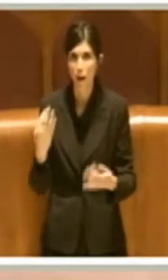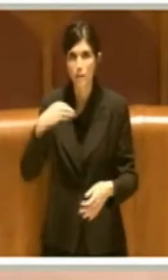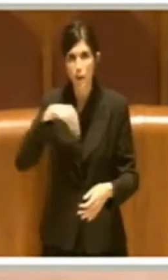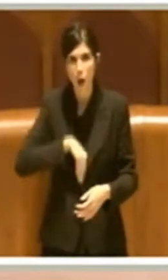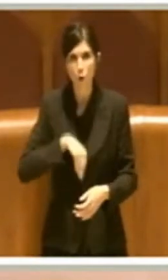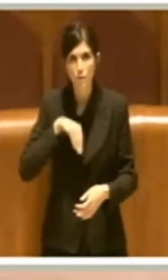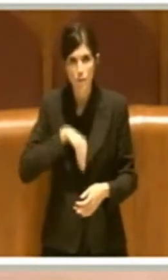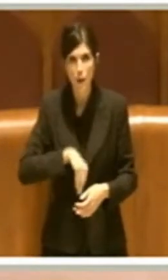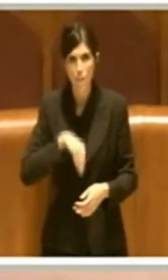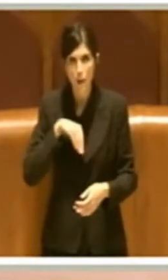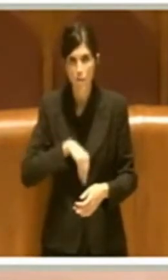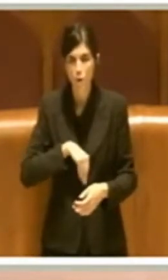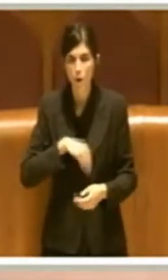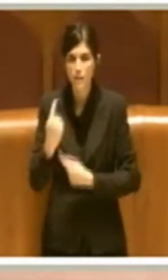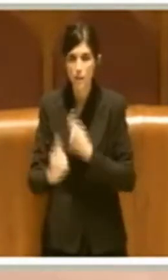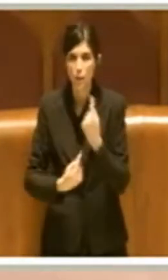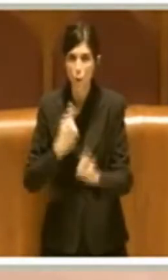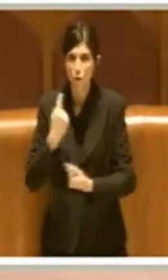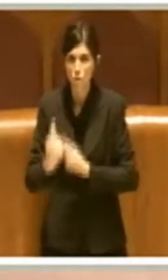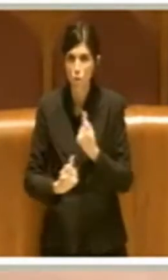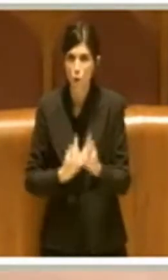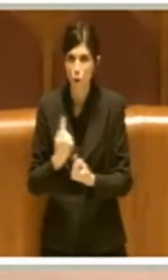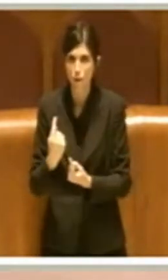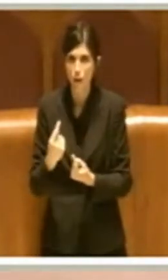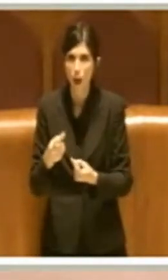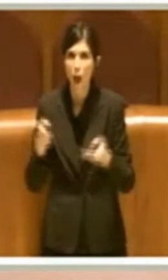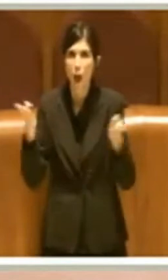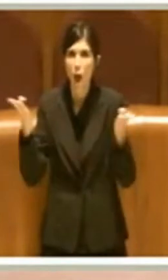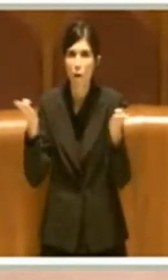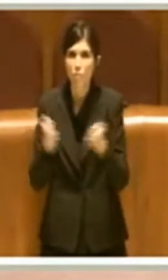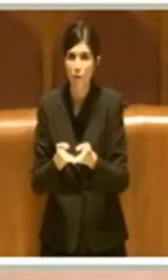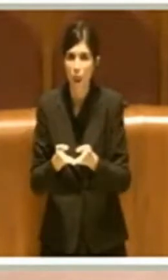della situazione che c'è in Valle Galeria.